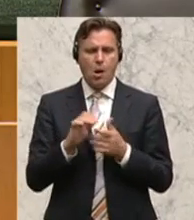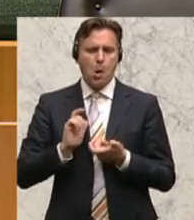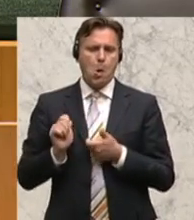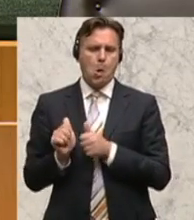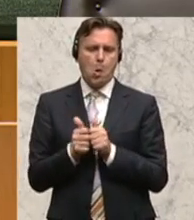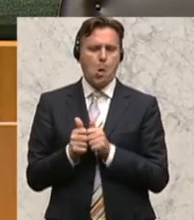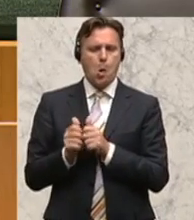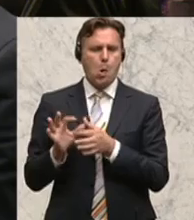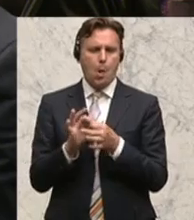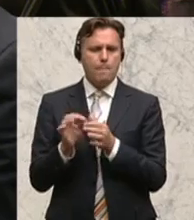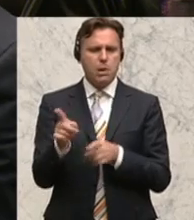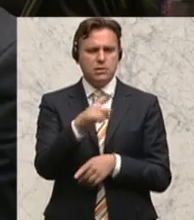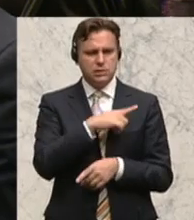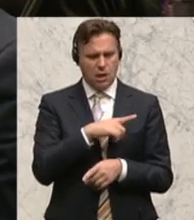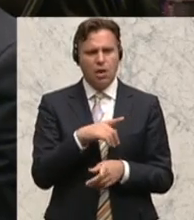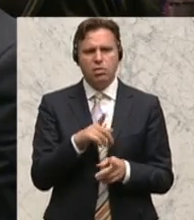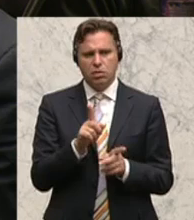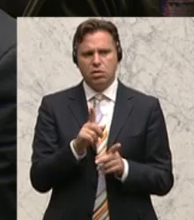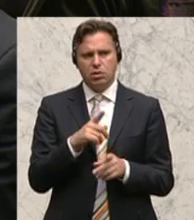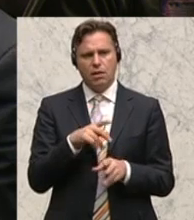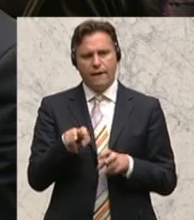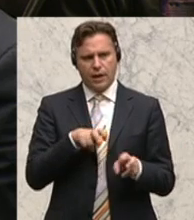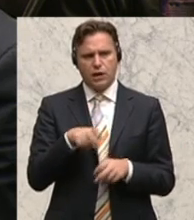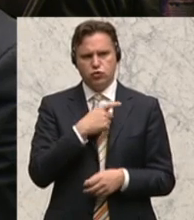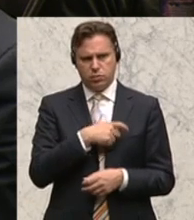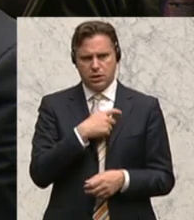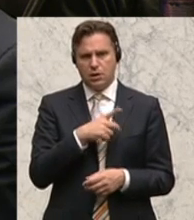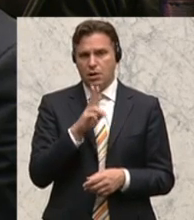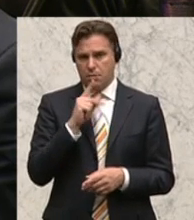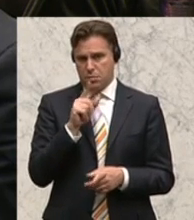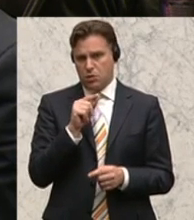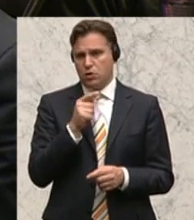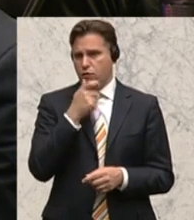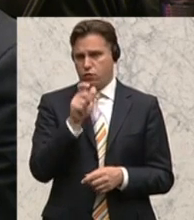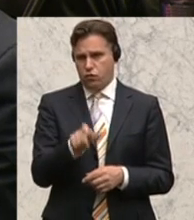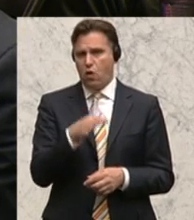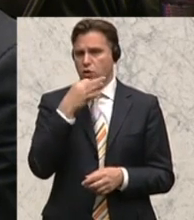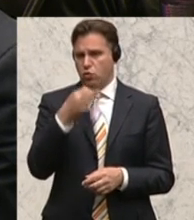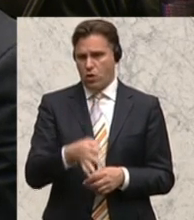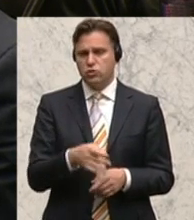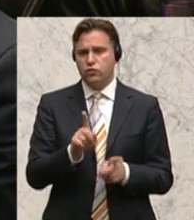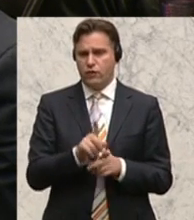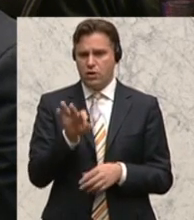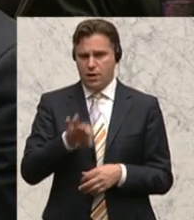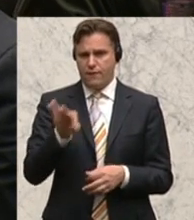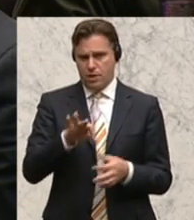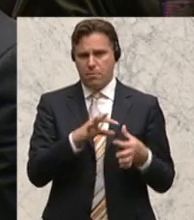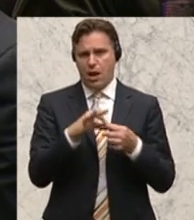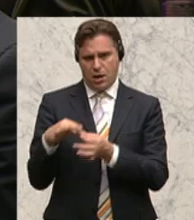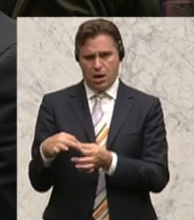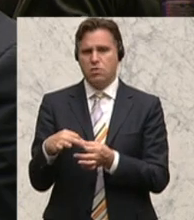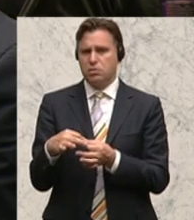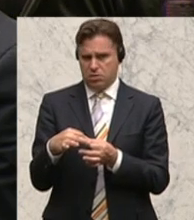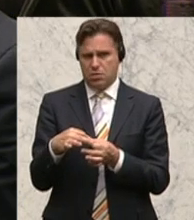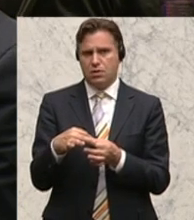den Regierungsparteien bezichtigt haben. Und Komplizenschaft ist im deutschen Sprachgebrauch, wird das verwendet, letzten Endes